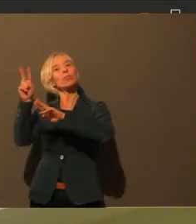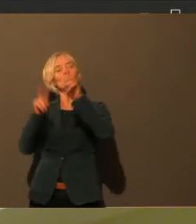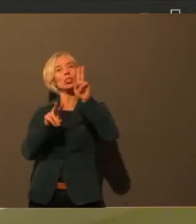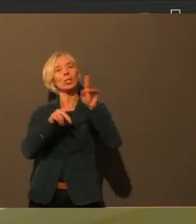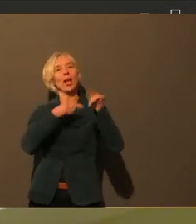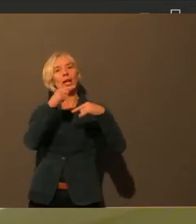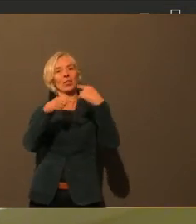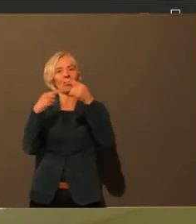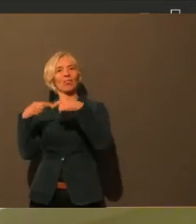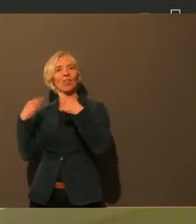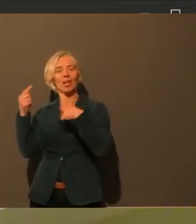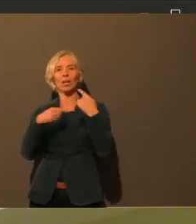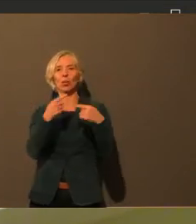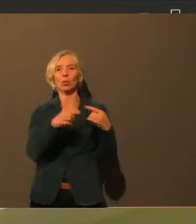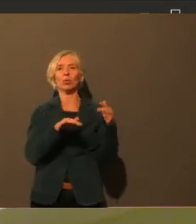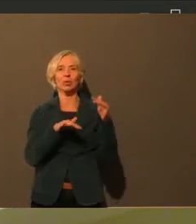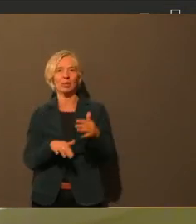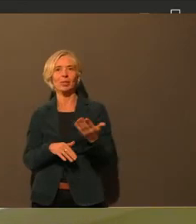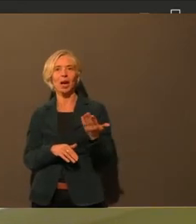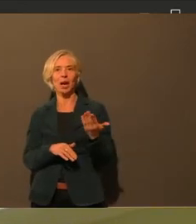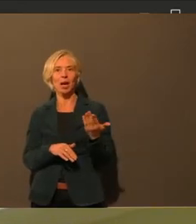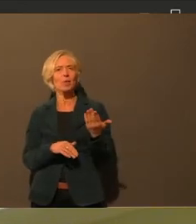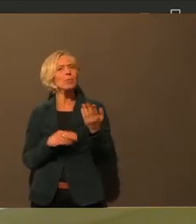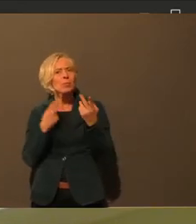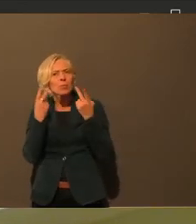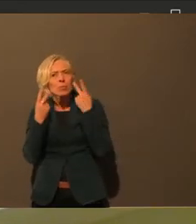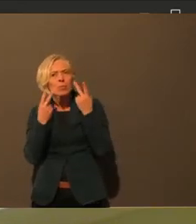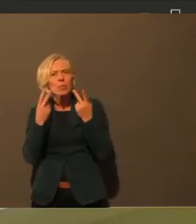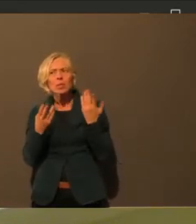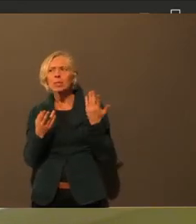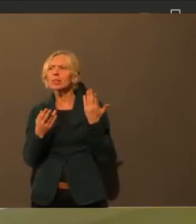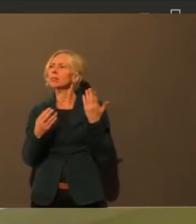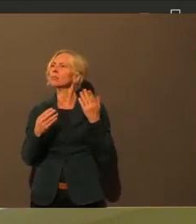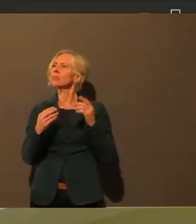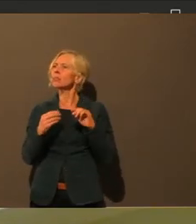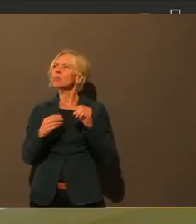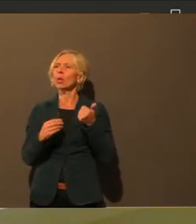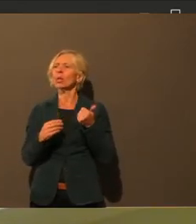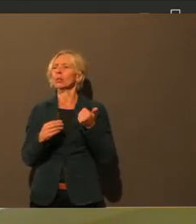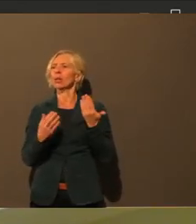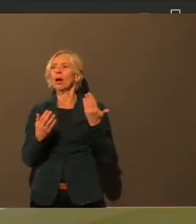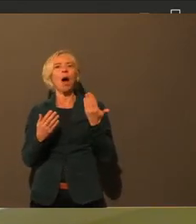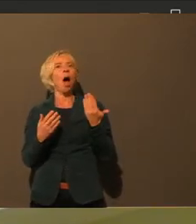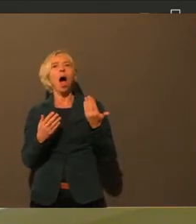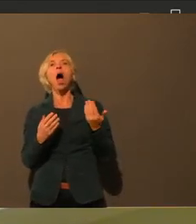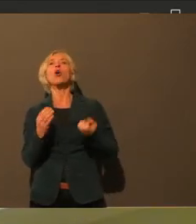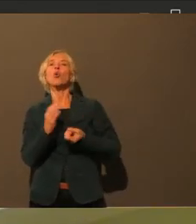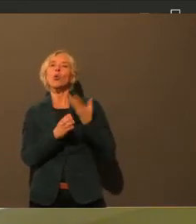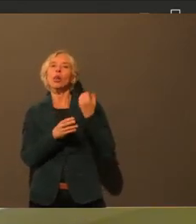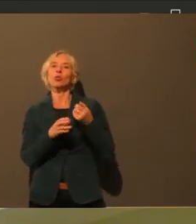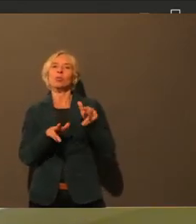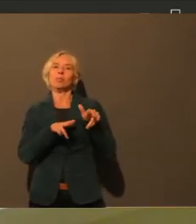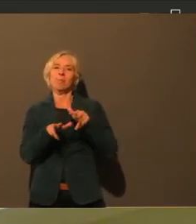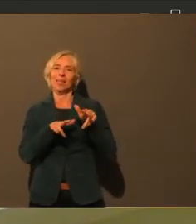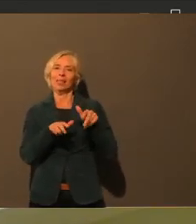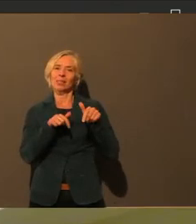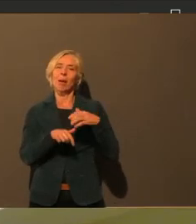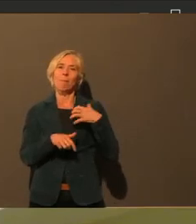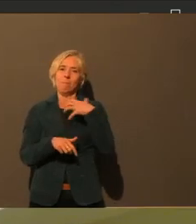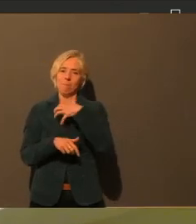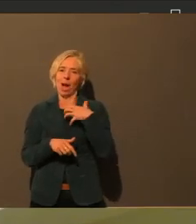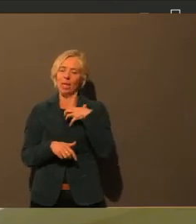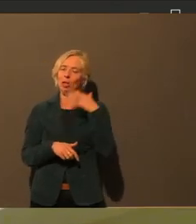auch in Bayern, explizit ganz konkrete Vorstellungen, wann wie Distanzunterricht sinnvoll ist oder Wechselunterricht.